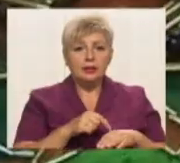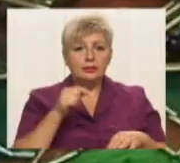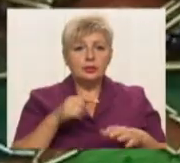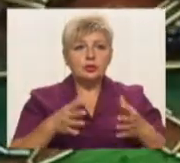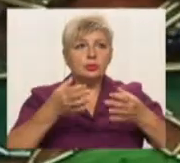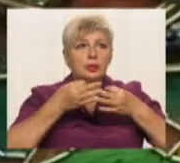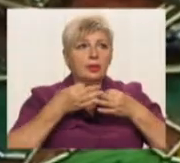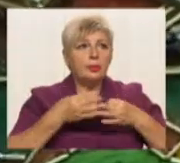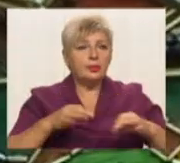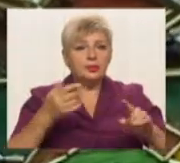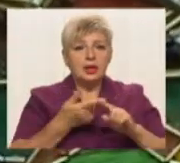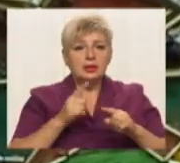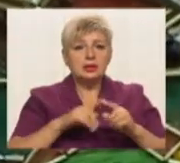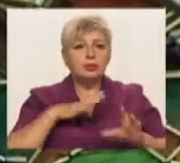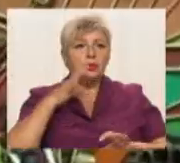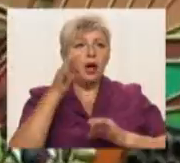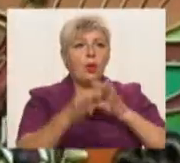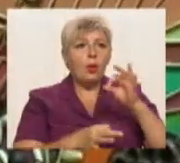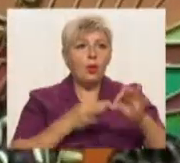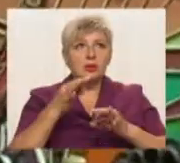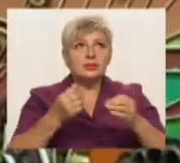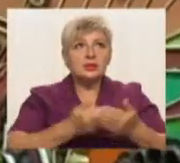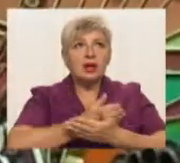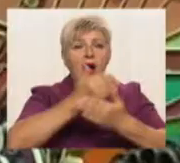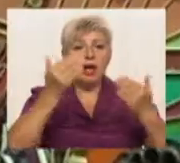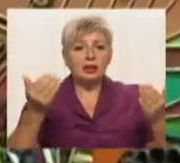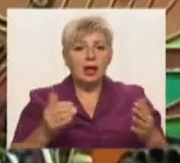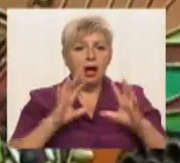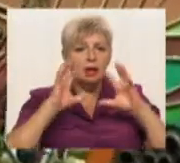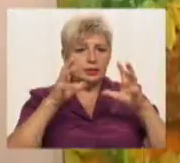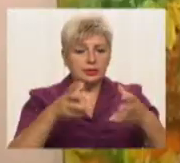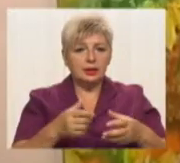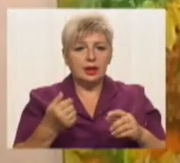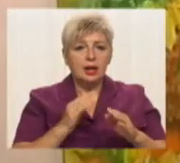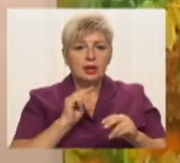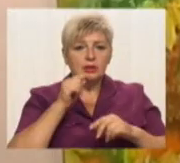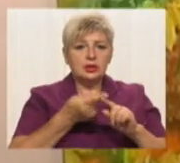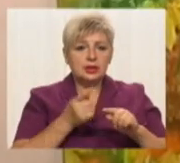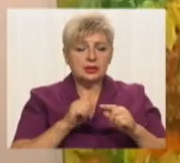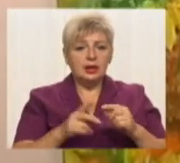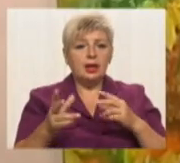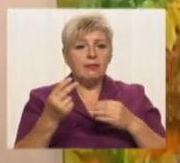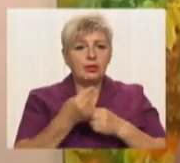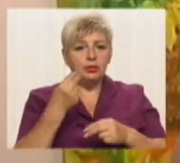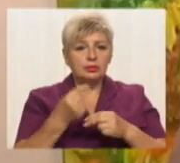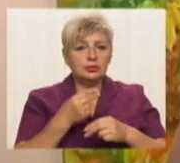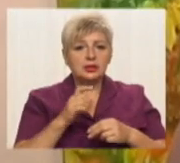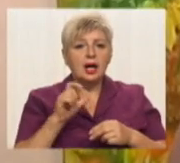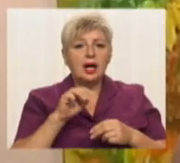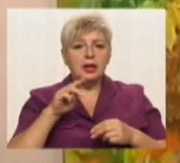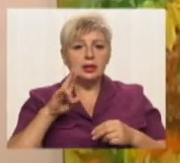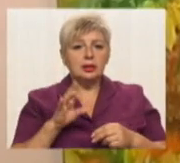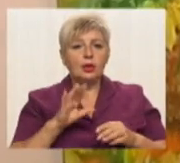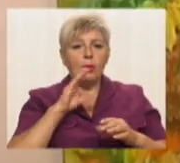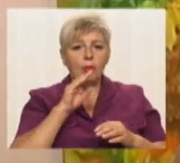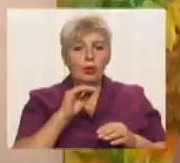був космос, це для мене була галактика. Фактурна, природна, через неї виховується етномова, це як писанка. Схоже з